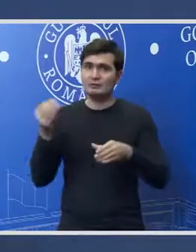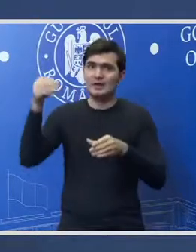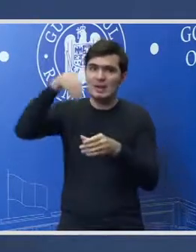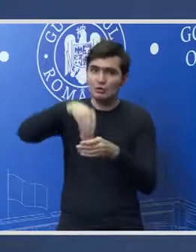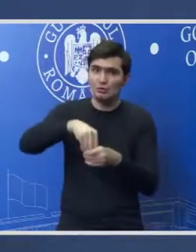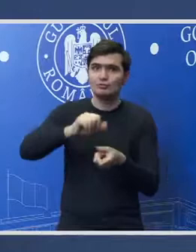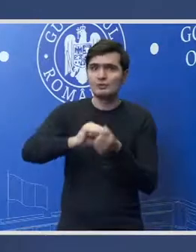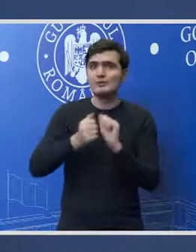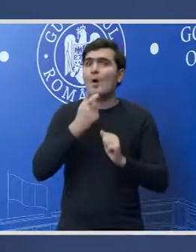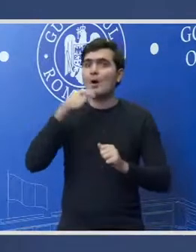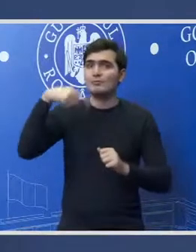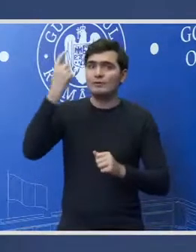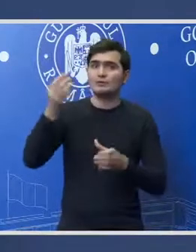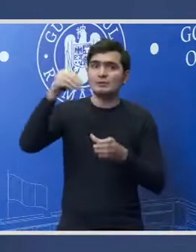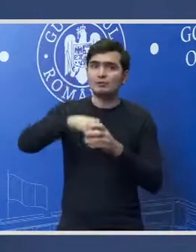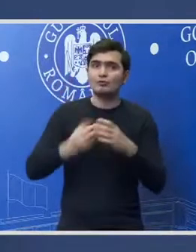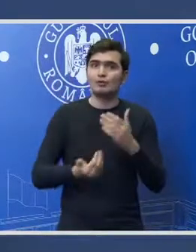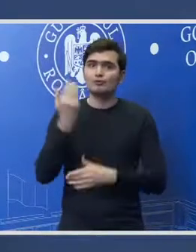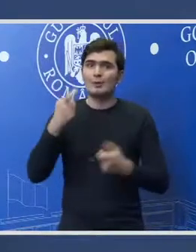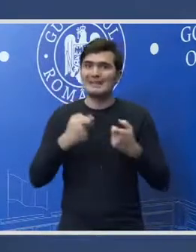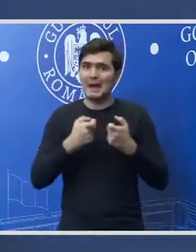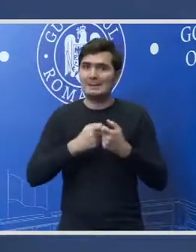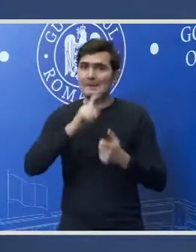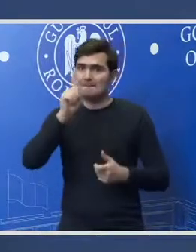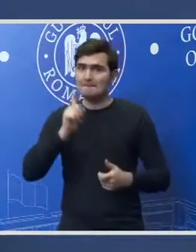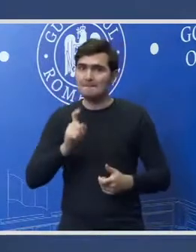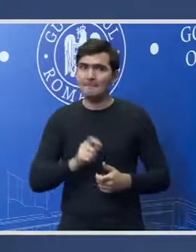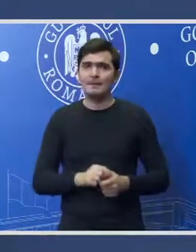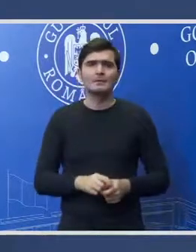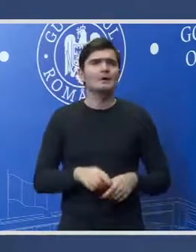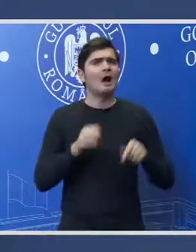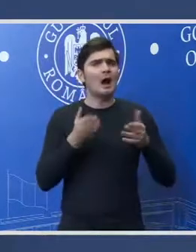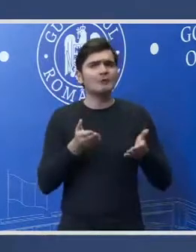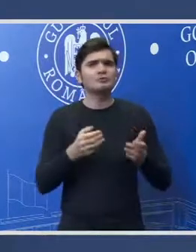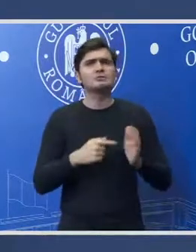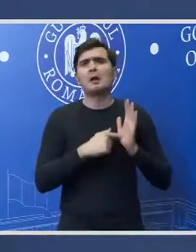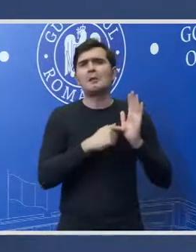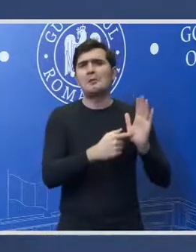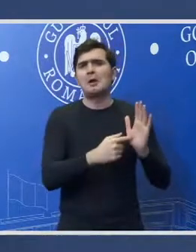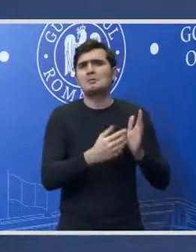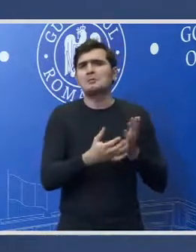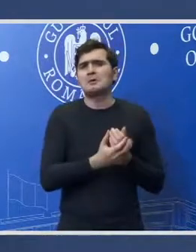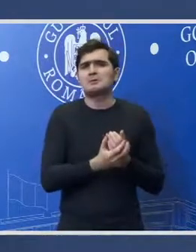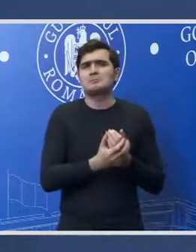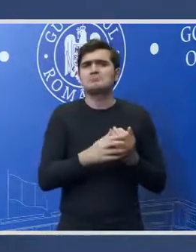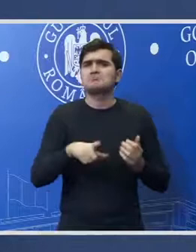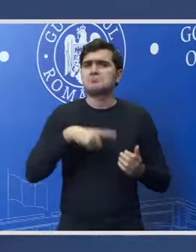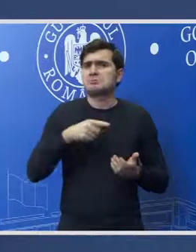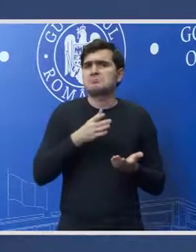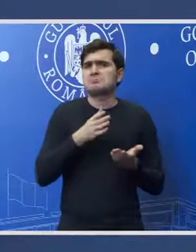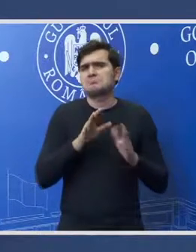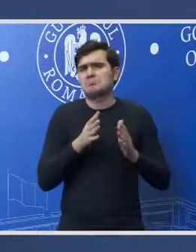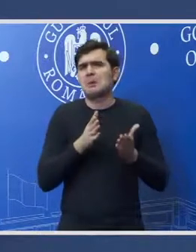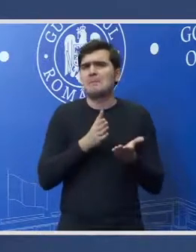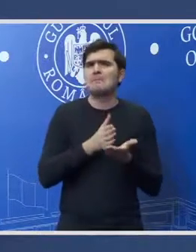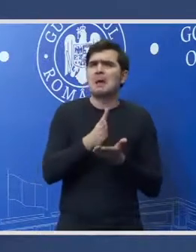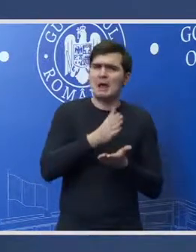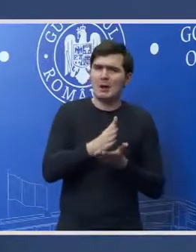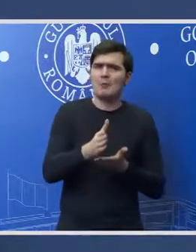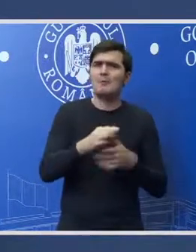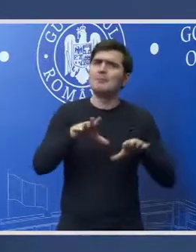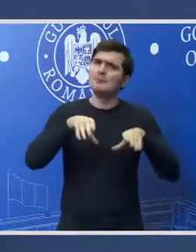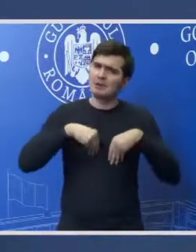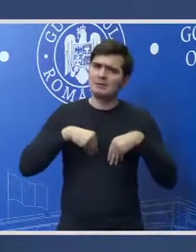pentru anul viitor noi taxe. Aceste recomandări sunt mereu, mai mereu din partea